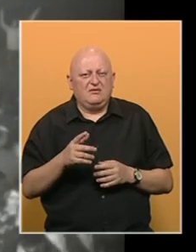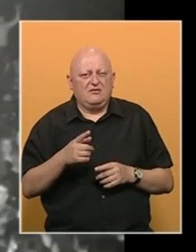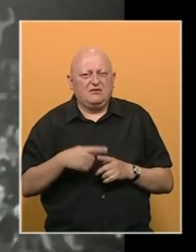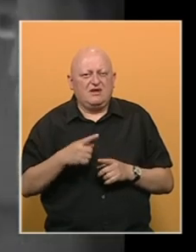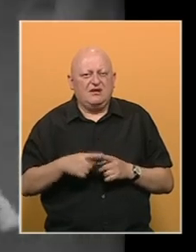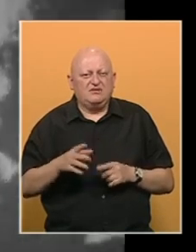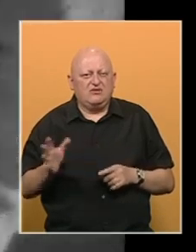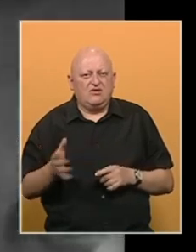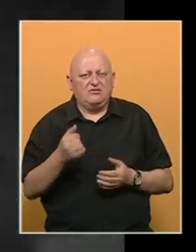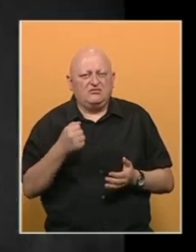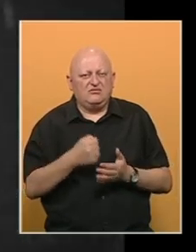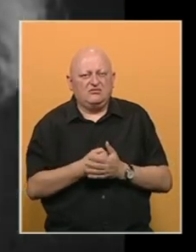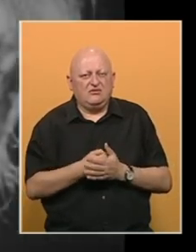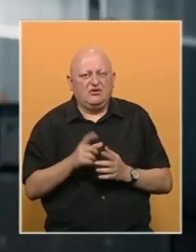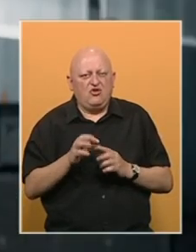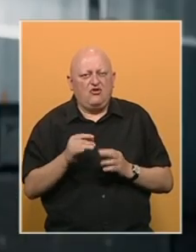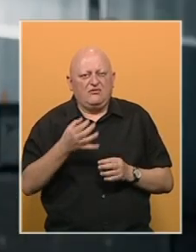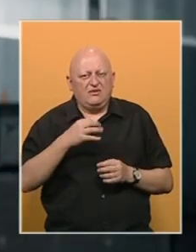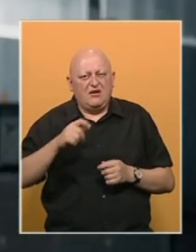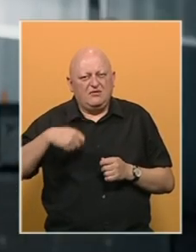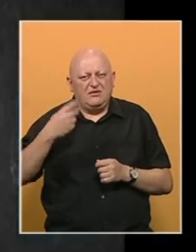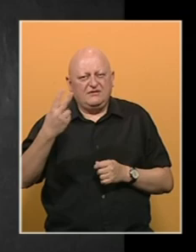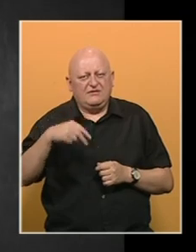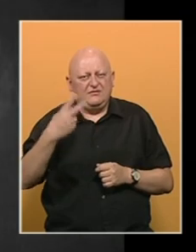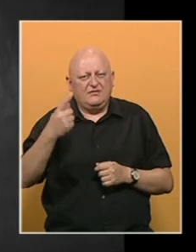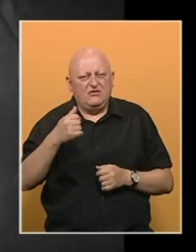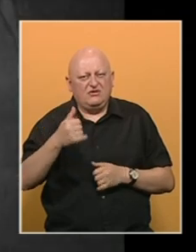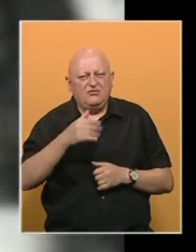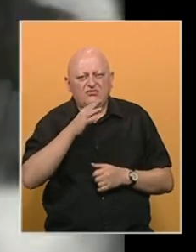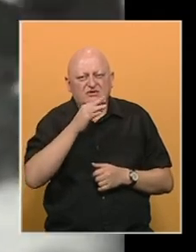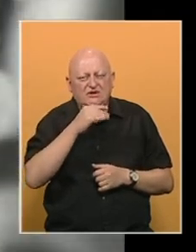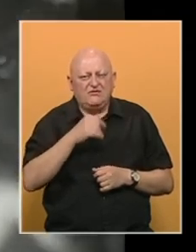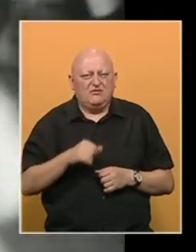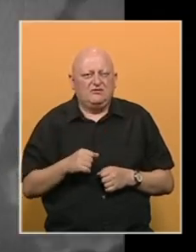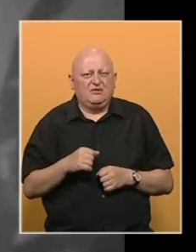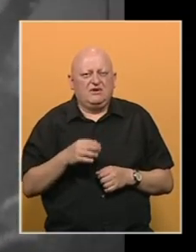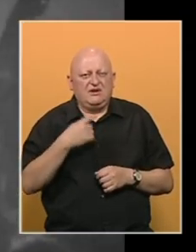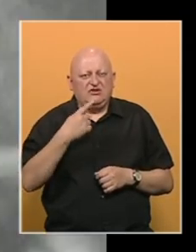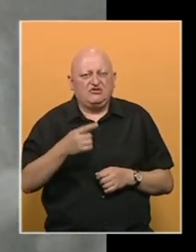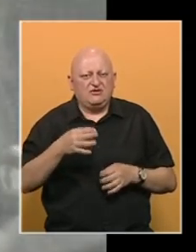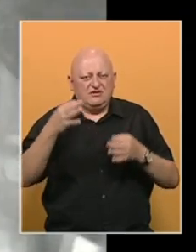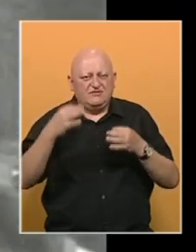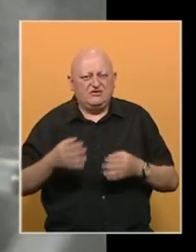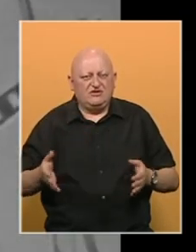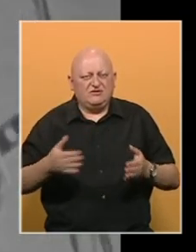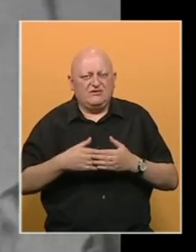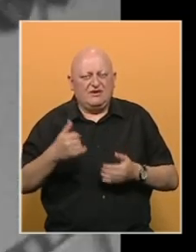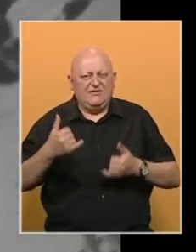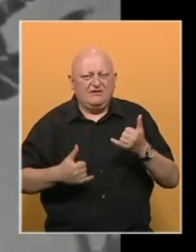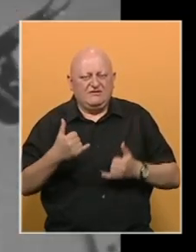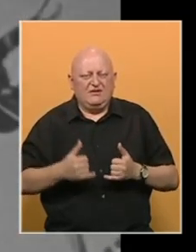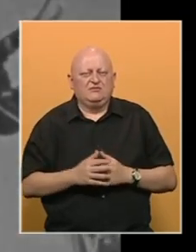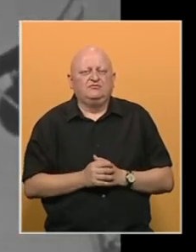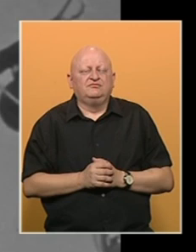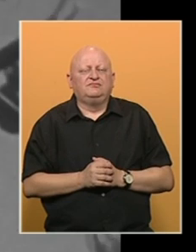razlogom će odnijeti nagradu Dorfa za najbolji film 2021. godine u Sarajevo. Prečeno je na svečnosti zatvaranja